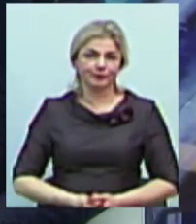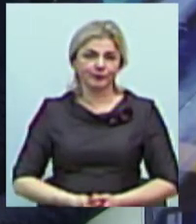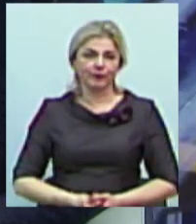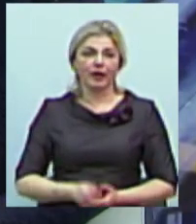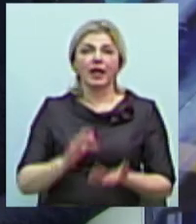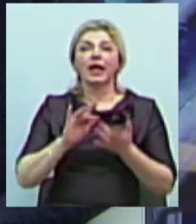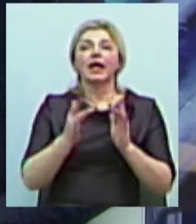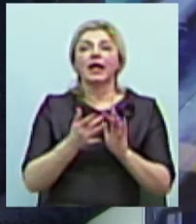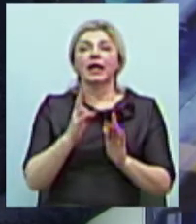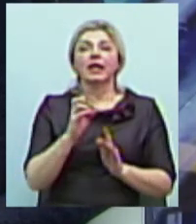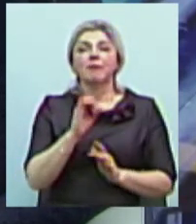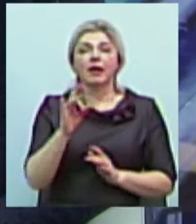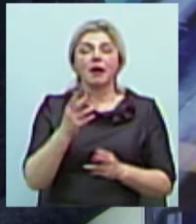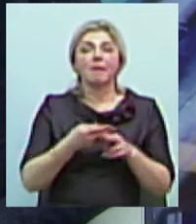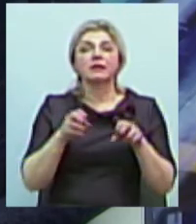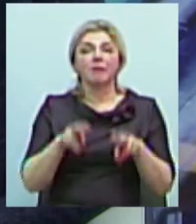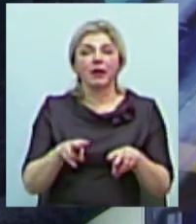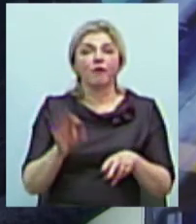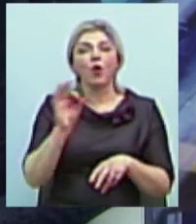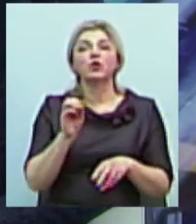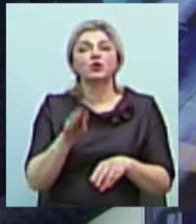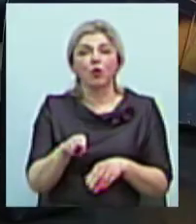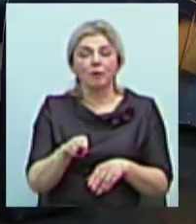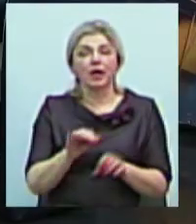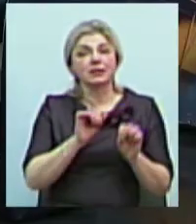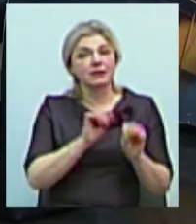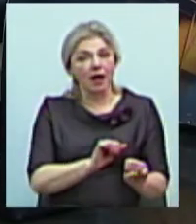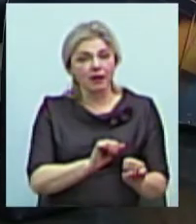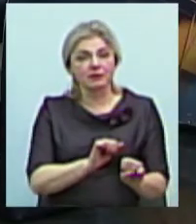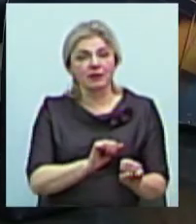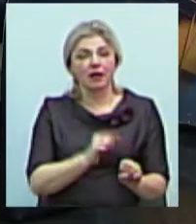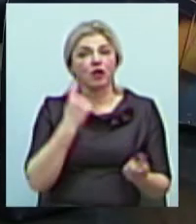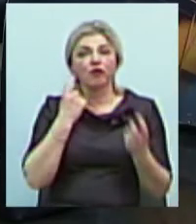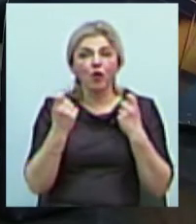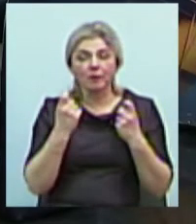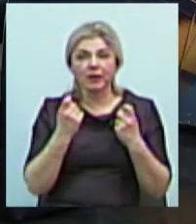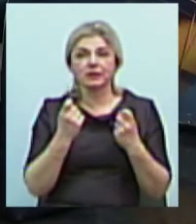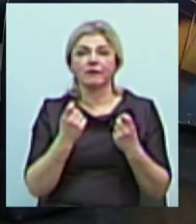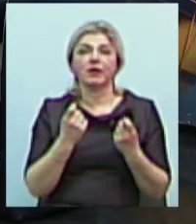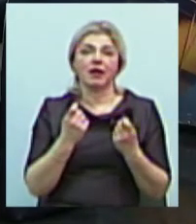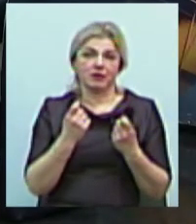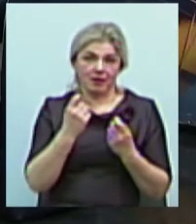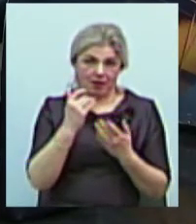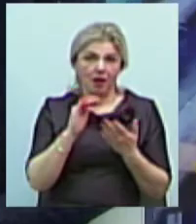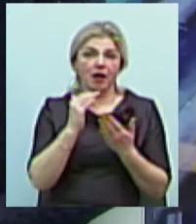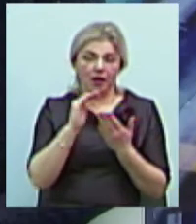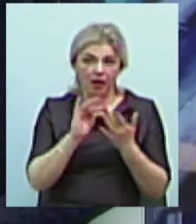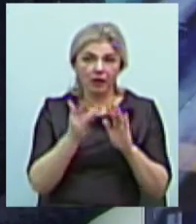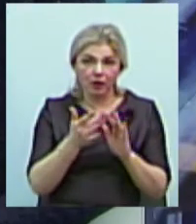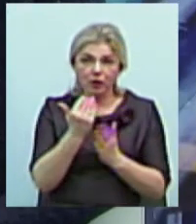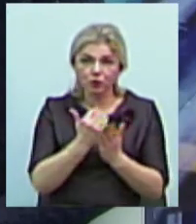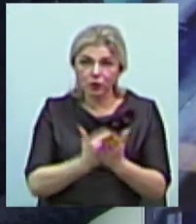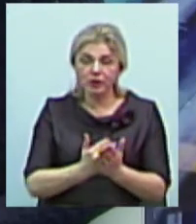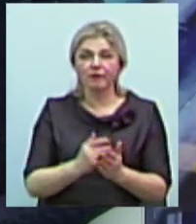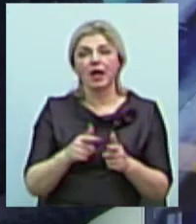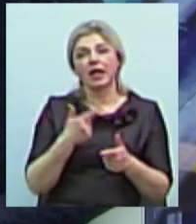Кібербезпека в даному розумінні. Про що йдеться? Захист інформаційних ресурсів. І якщо говорити про